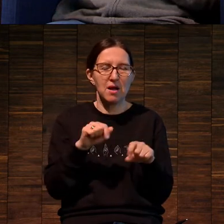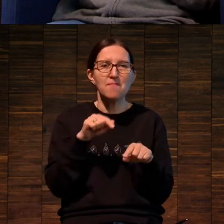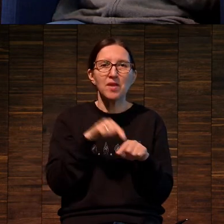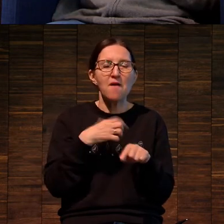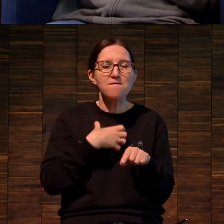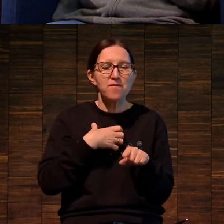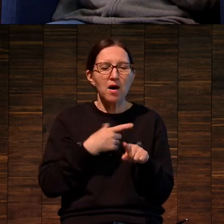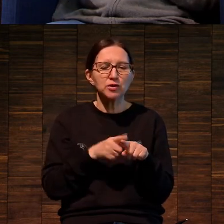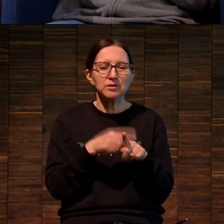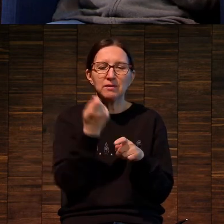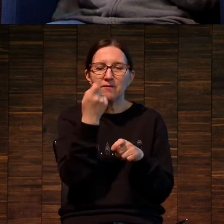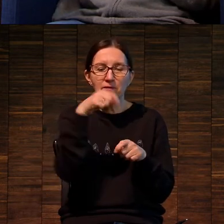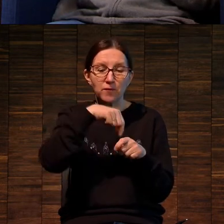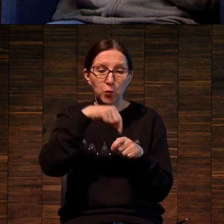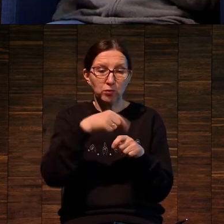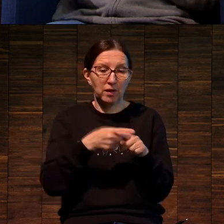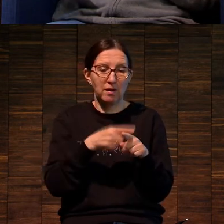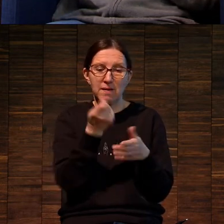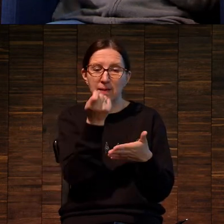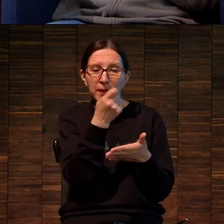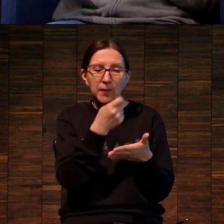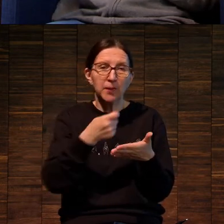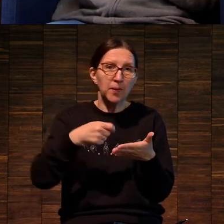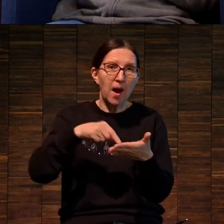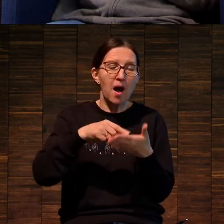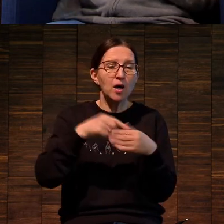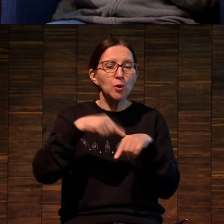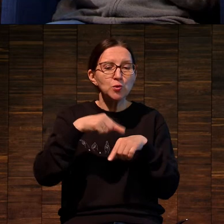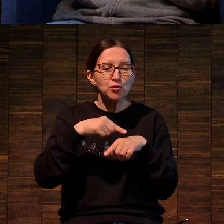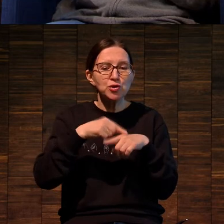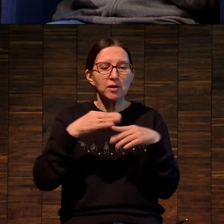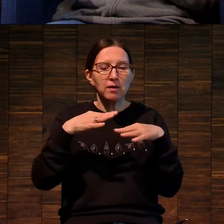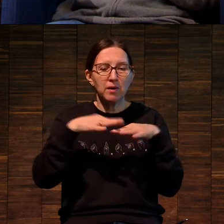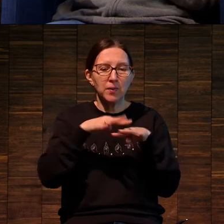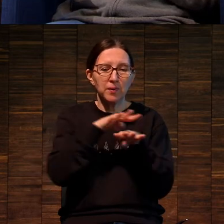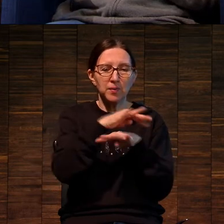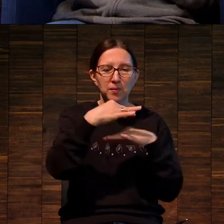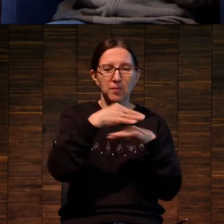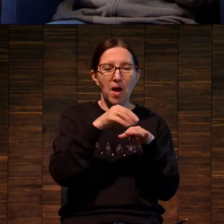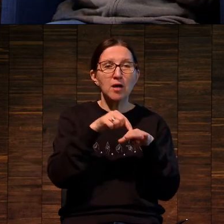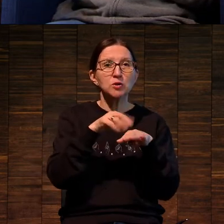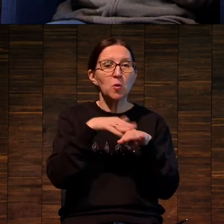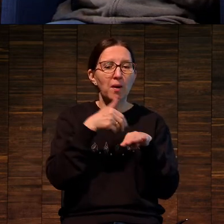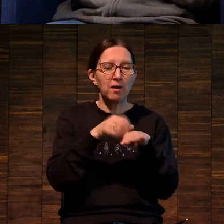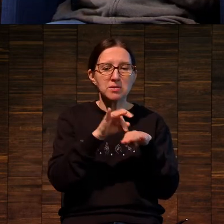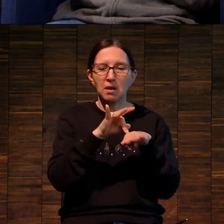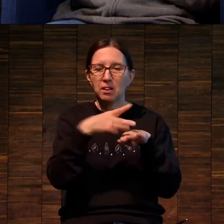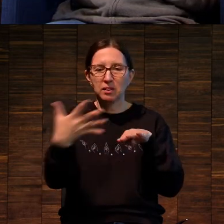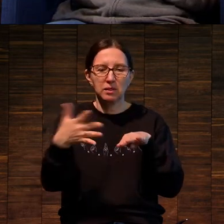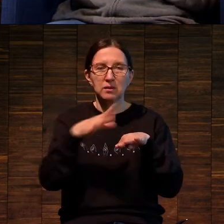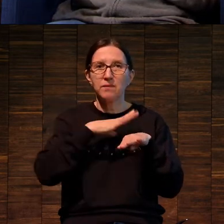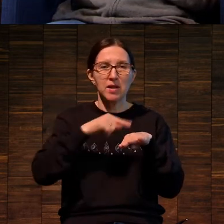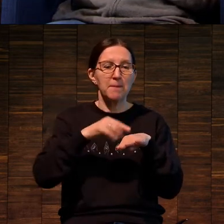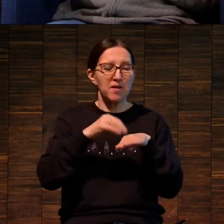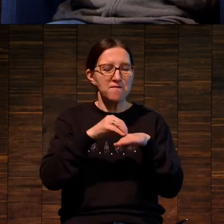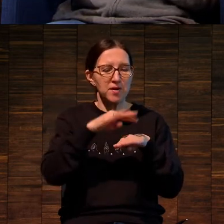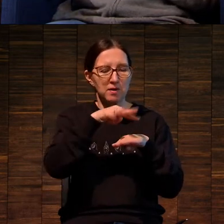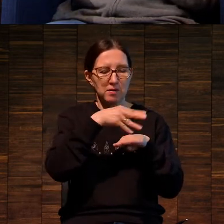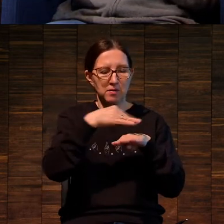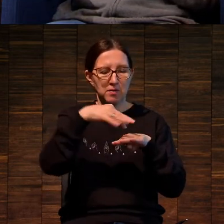есть нам нужно внутри этого пятна сделать фактуру, в которой краска будет держаться, ну, просто в механической форме.